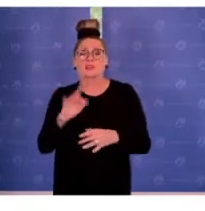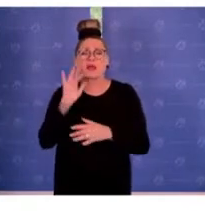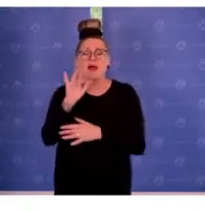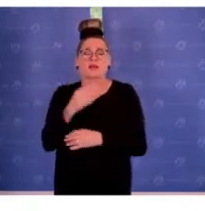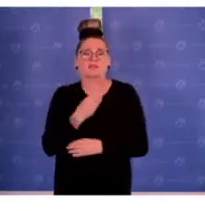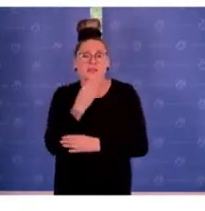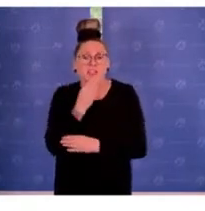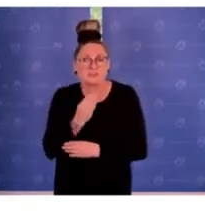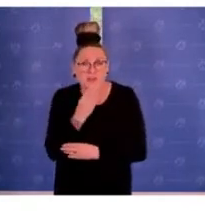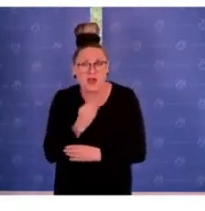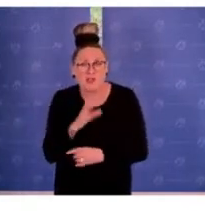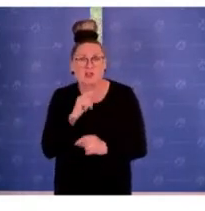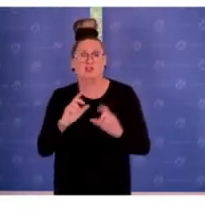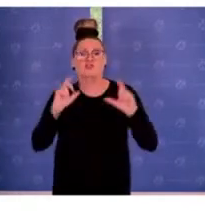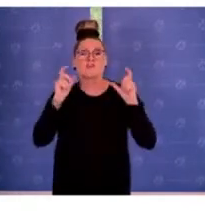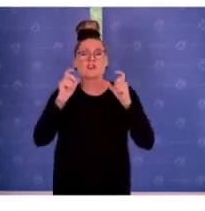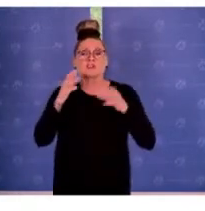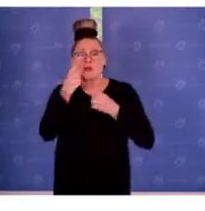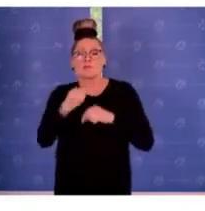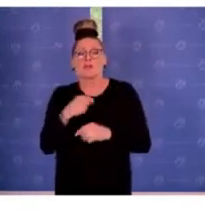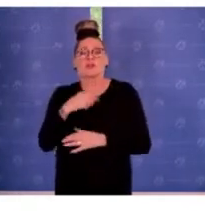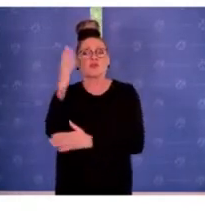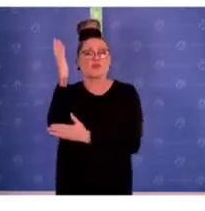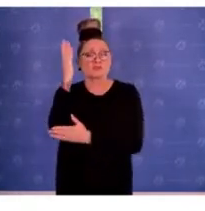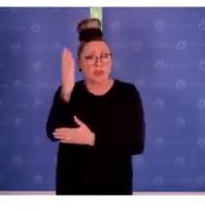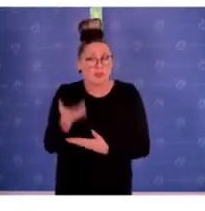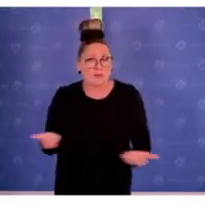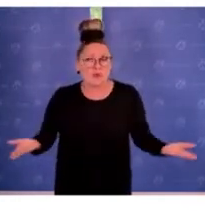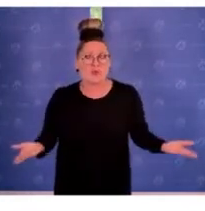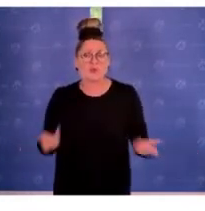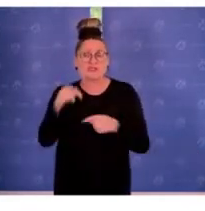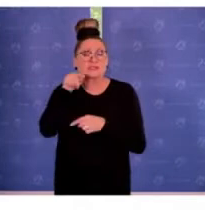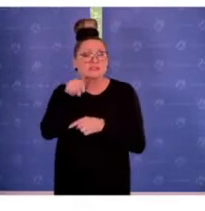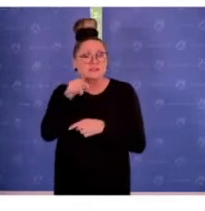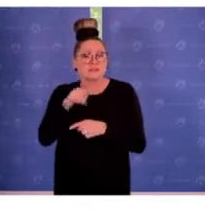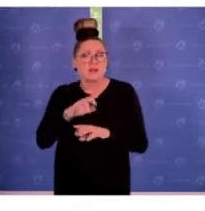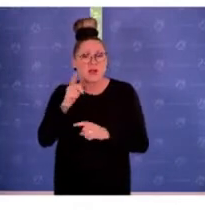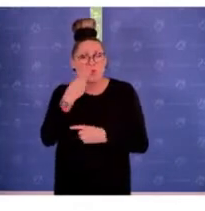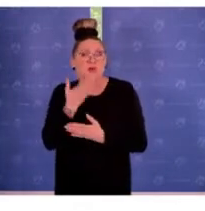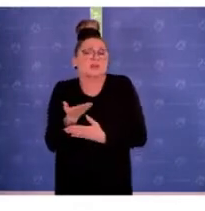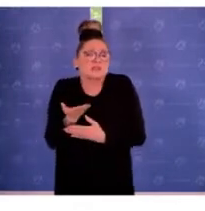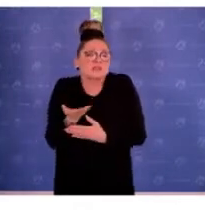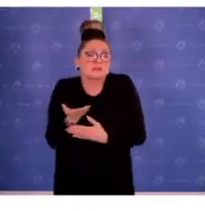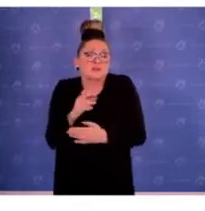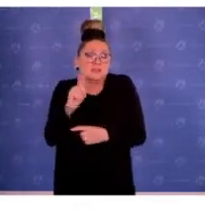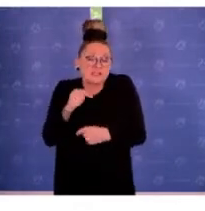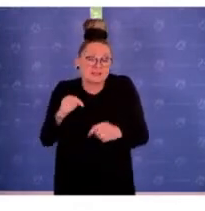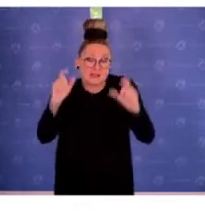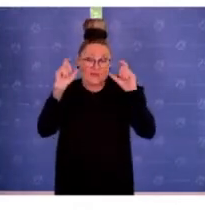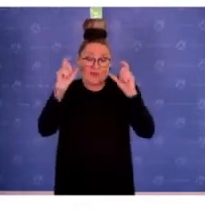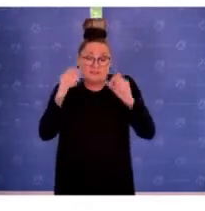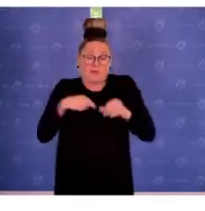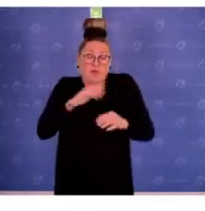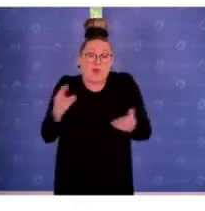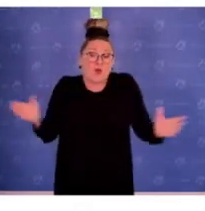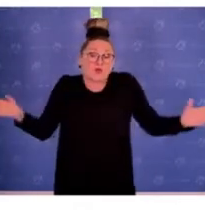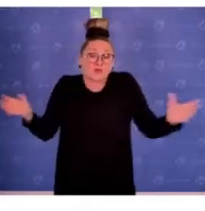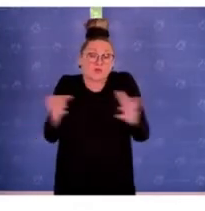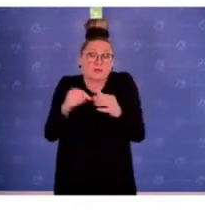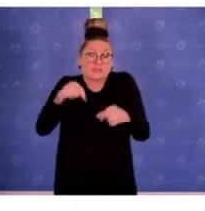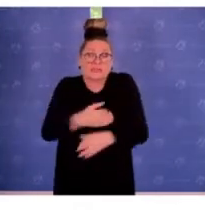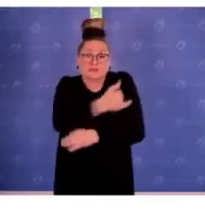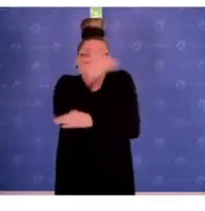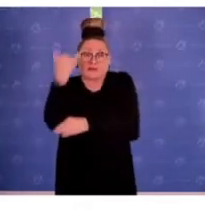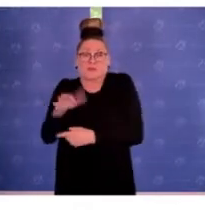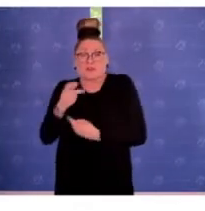Versammlungen und Kundgebungen, wie Sie wissen, sind einige dieser Versammlungen ja auch in diesem Jahr von